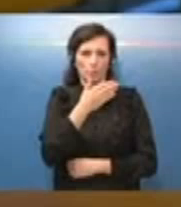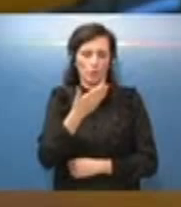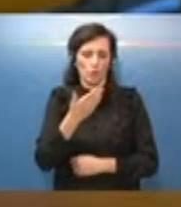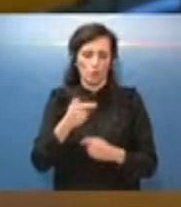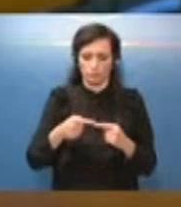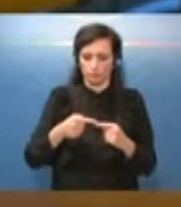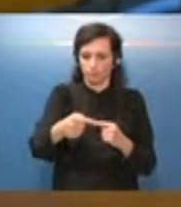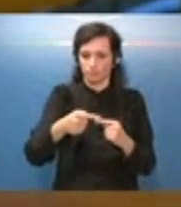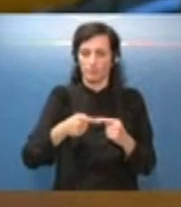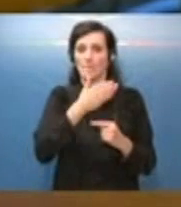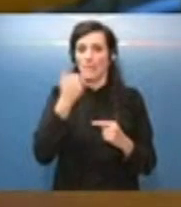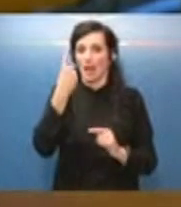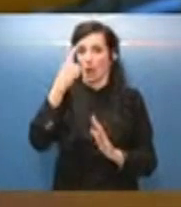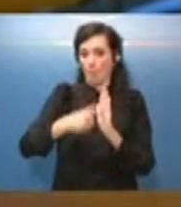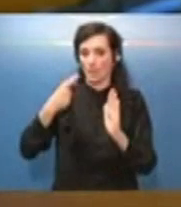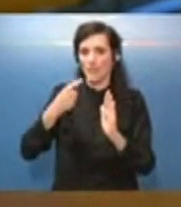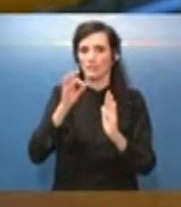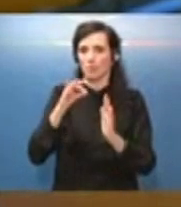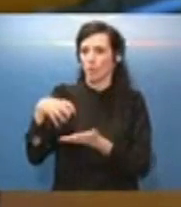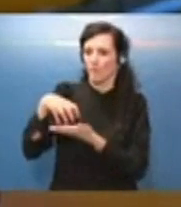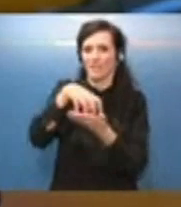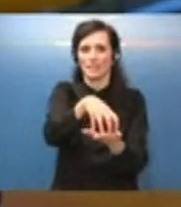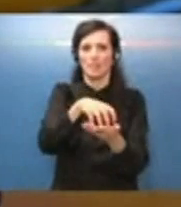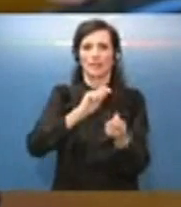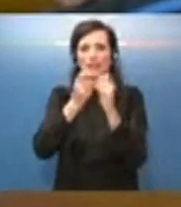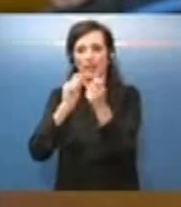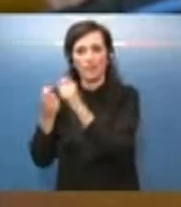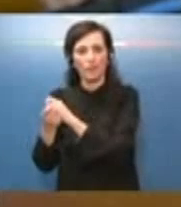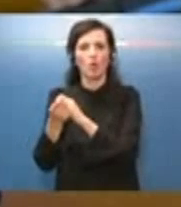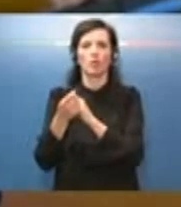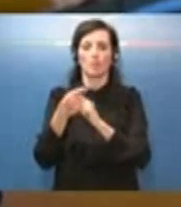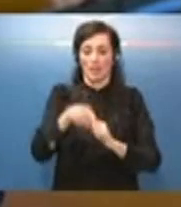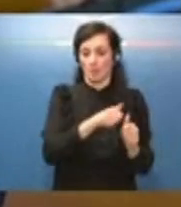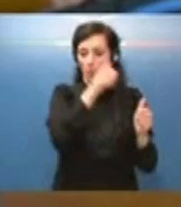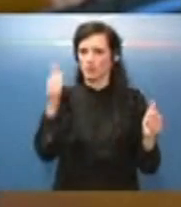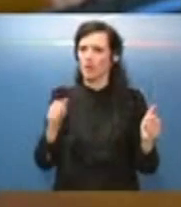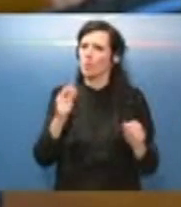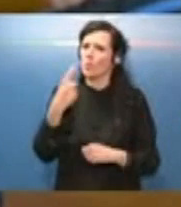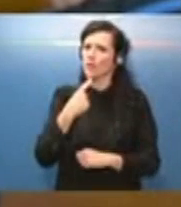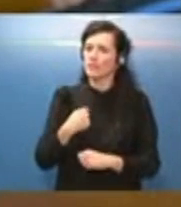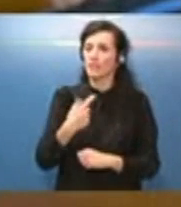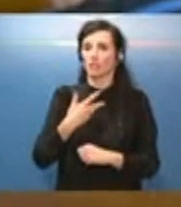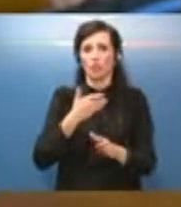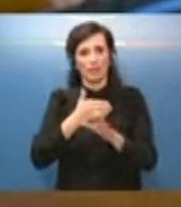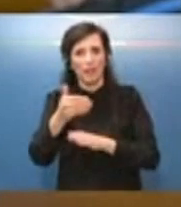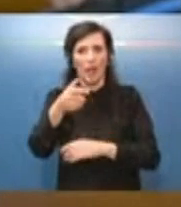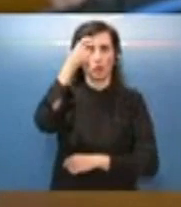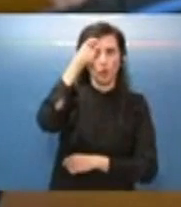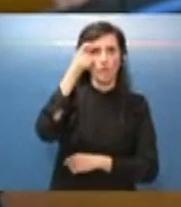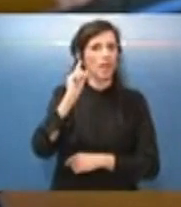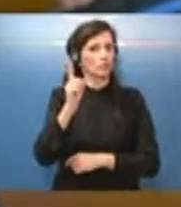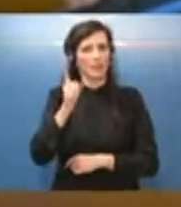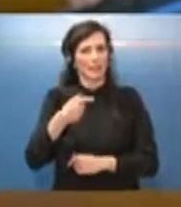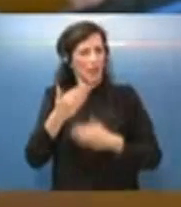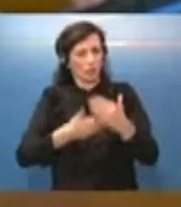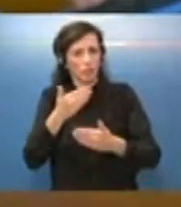al termine di quelli che sono gli investimenti e le riforme per quest'anno ci può dire a punto siamo c'è un ritardo del governo serve accelerare oppure siamo in